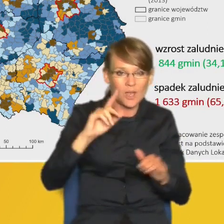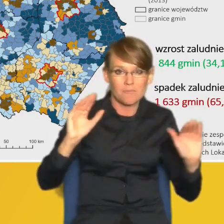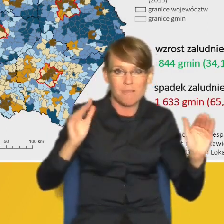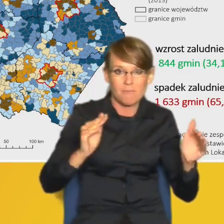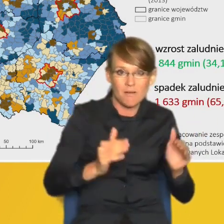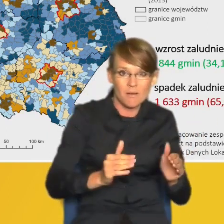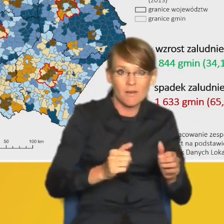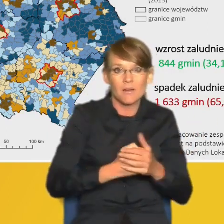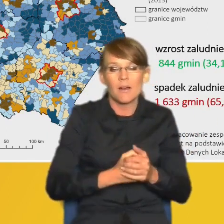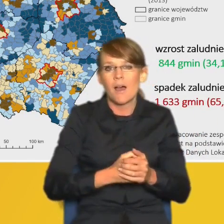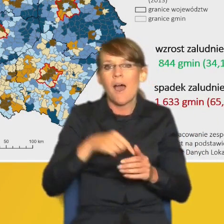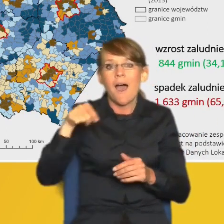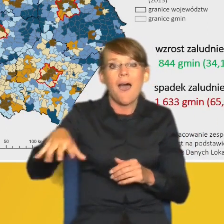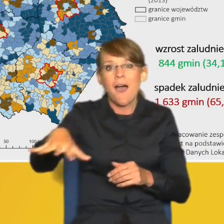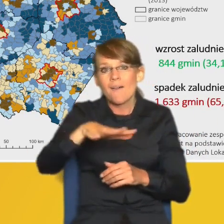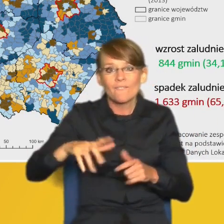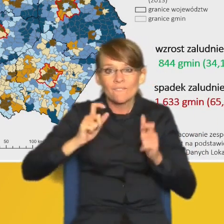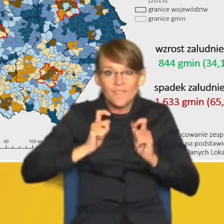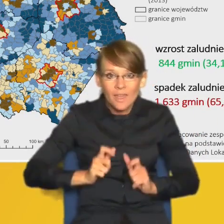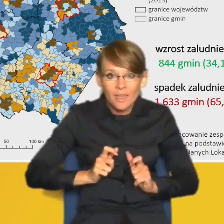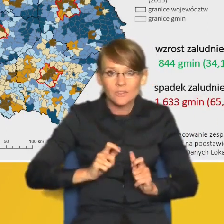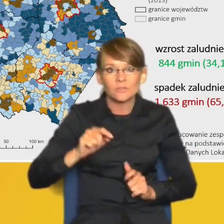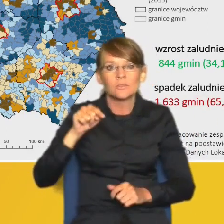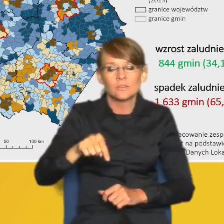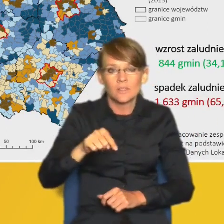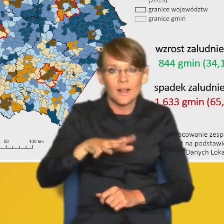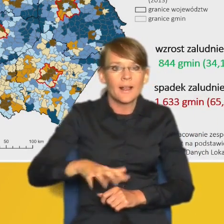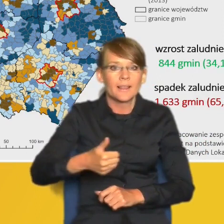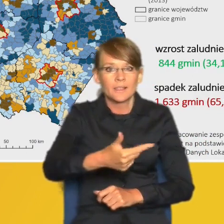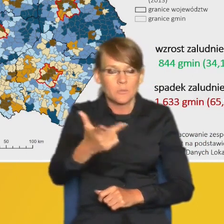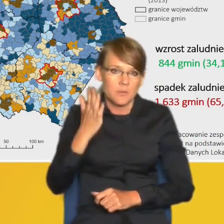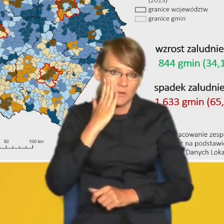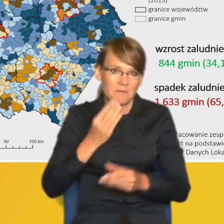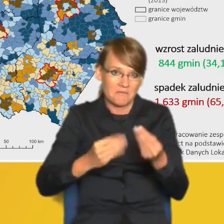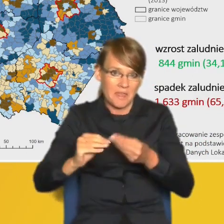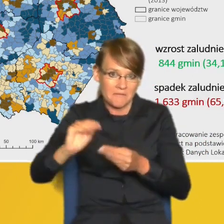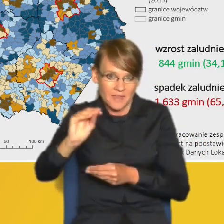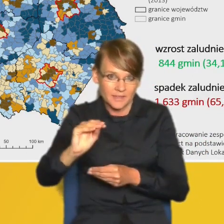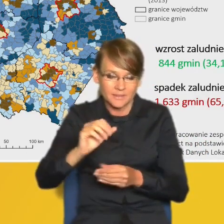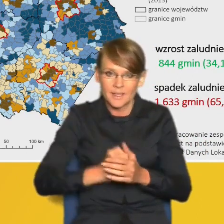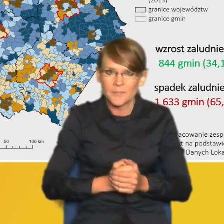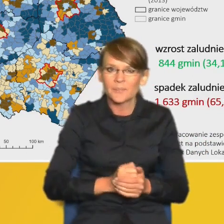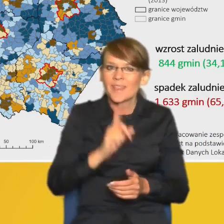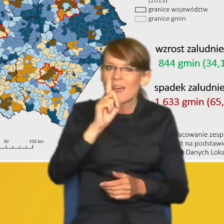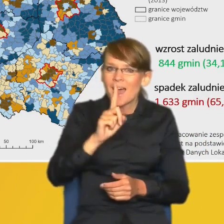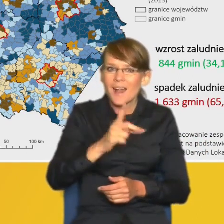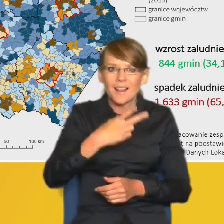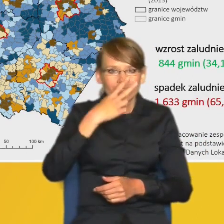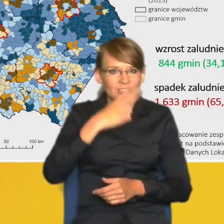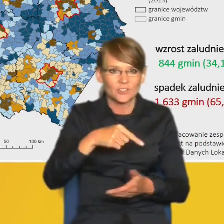wiejskimi, na których liczba mieszkańców przyrasta. Niemniej ten stan podziału takiego